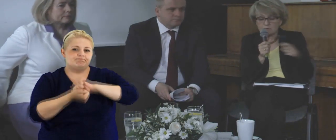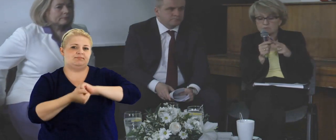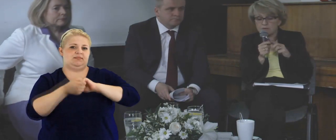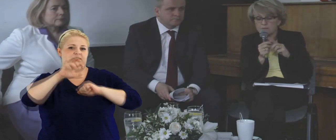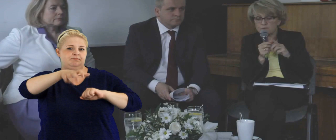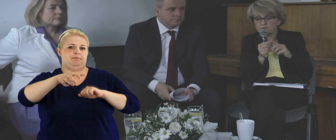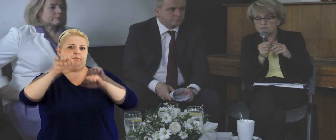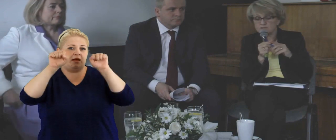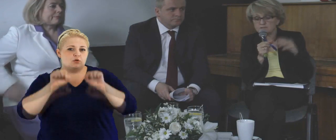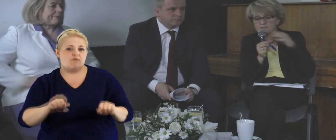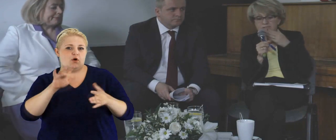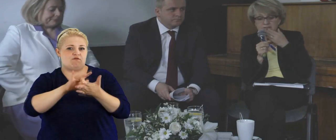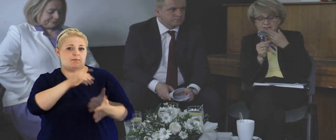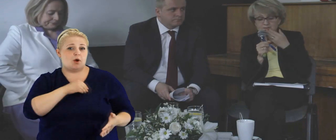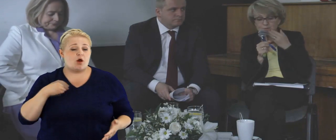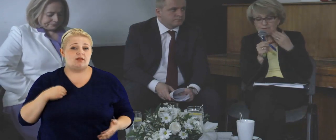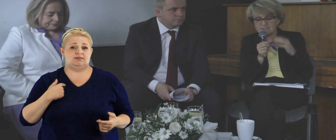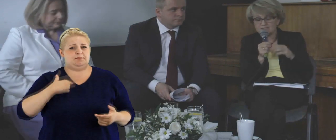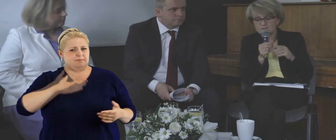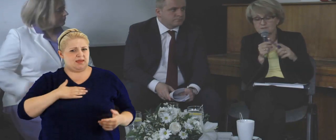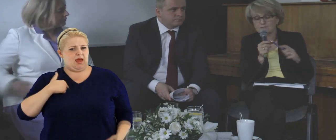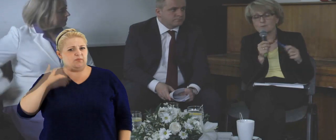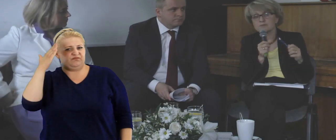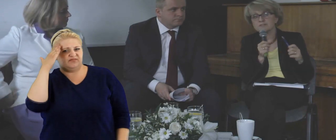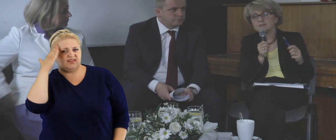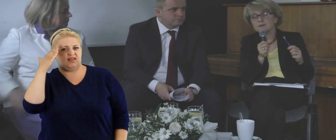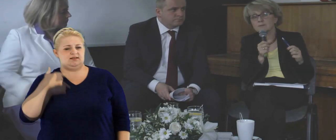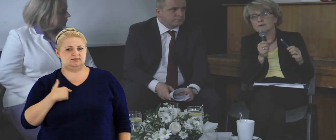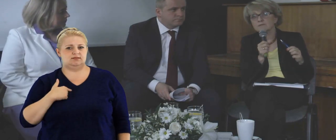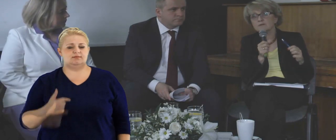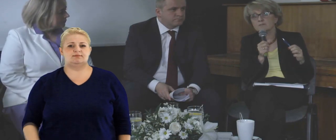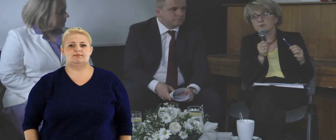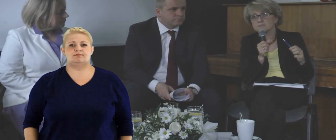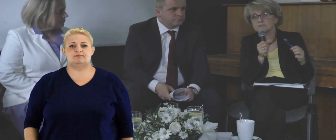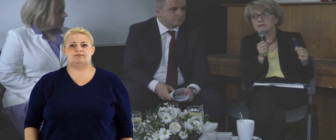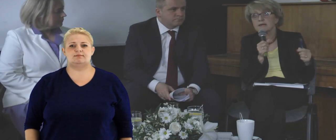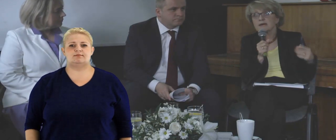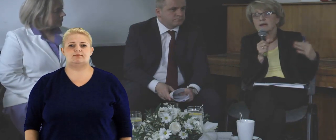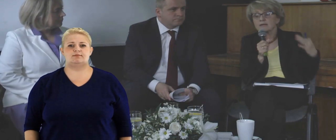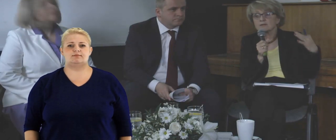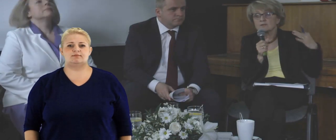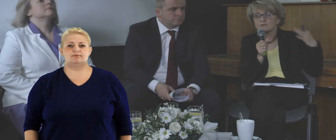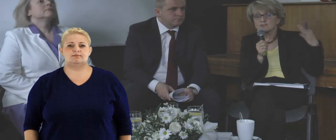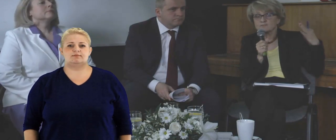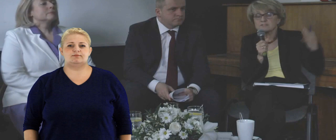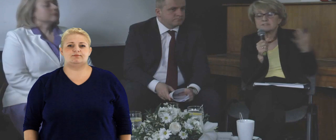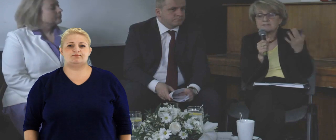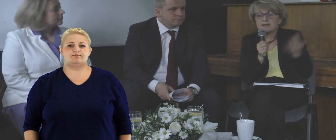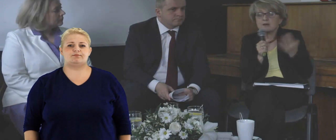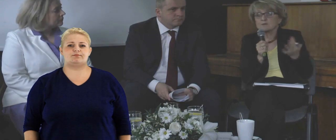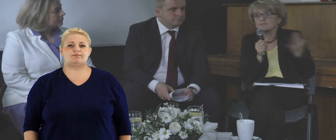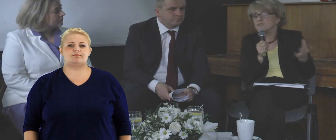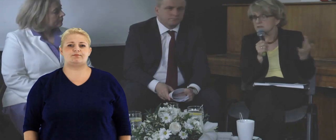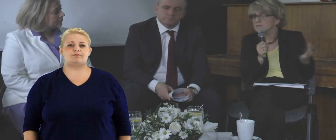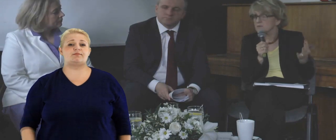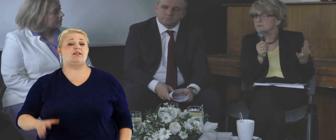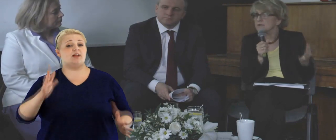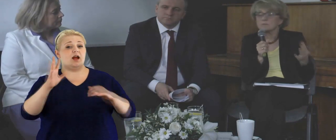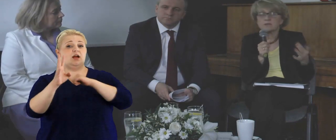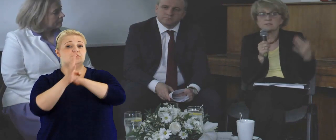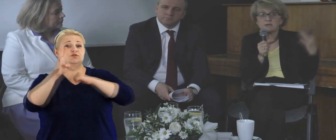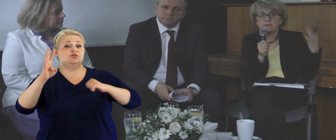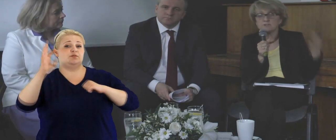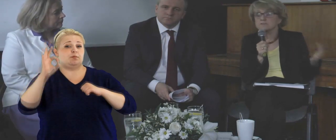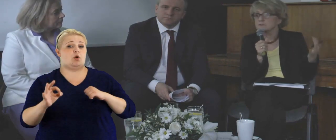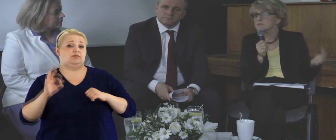udziałem również w transformacji i w reformie sektora bankowego w Polsce, ale to się, więc z jakąś wiedzą,